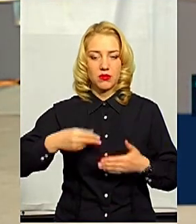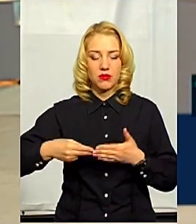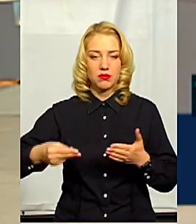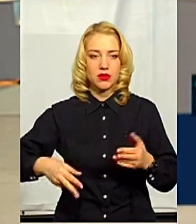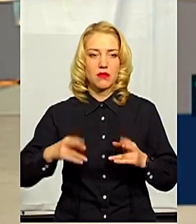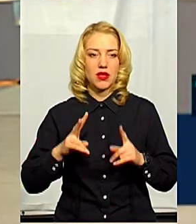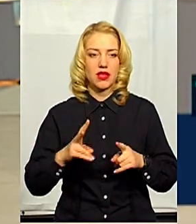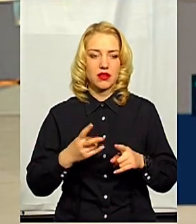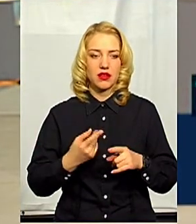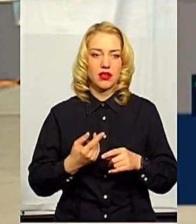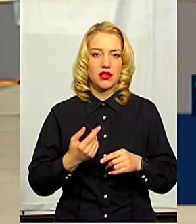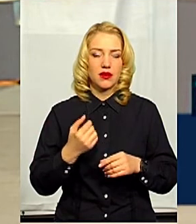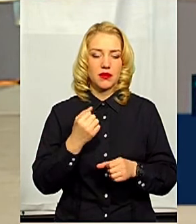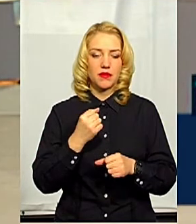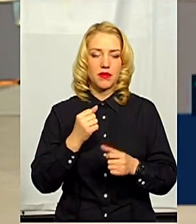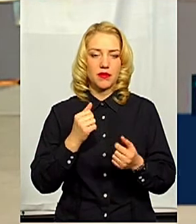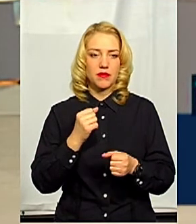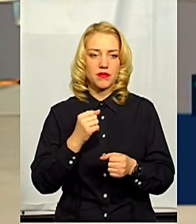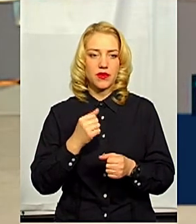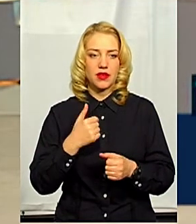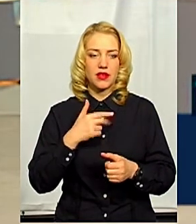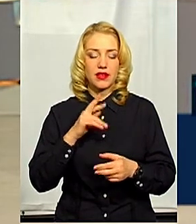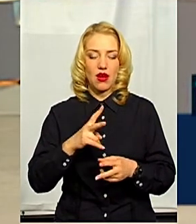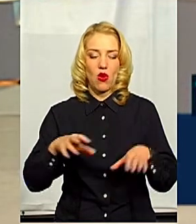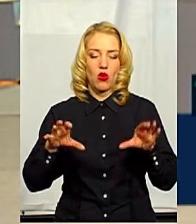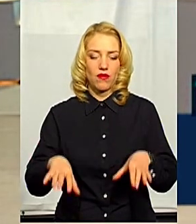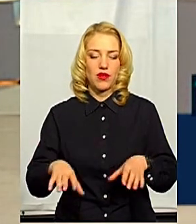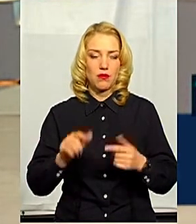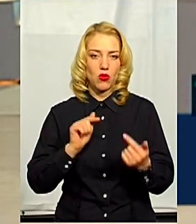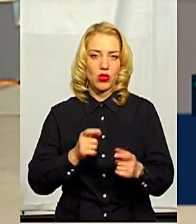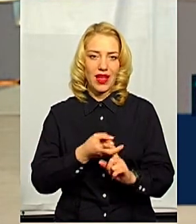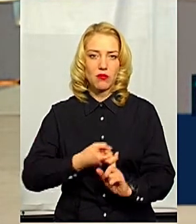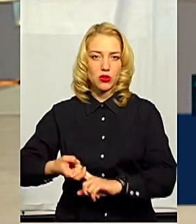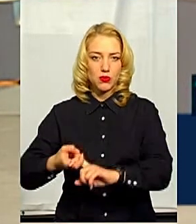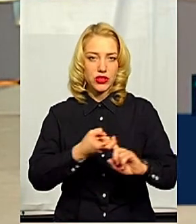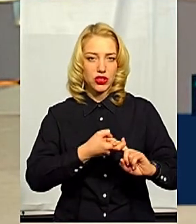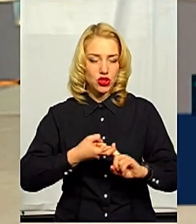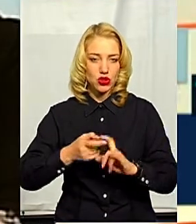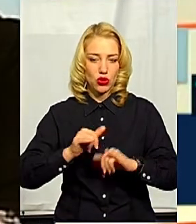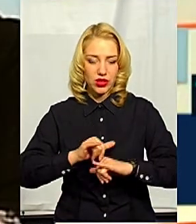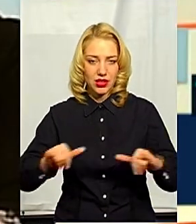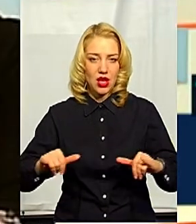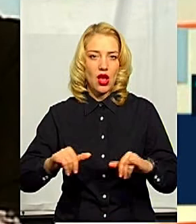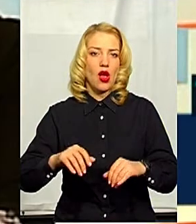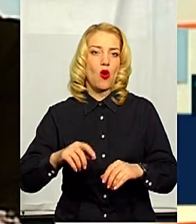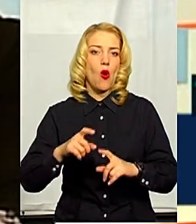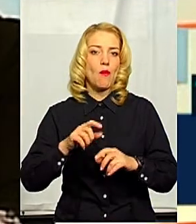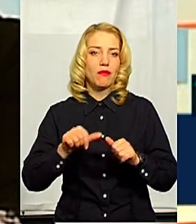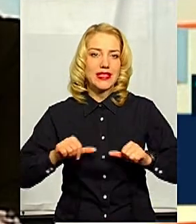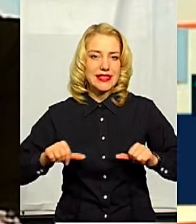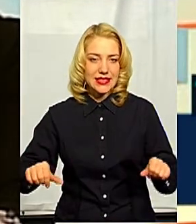як і голови протиепідемічної комісії, яка створена при обласній державній адміністрації.